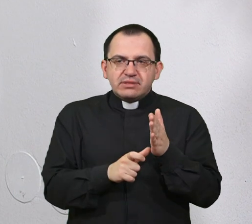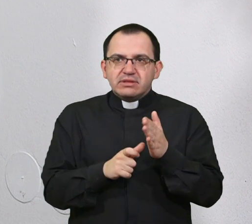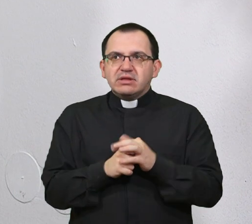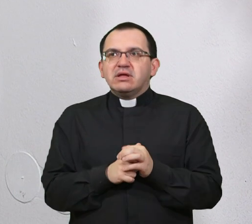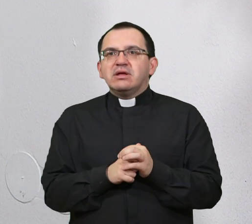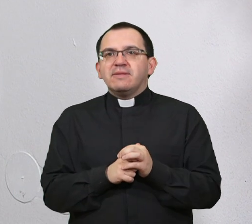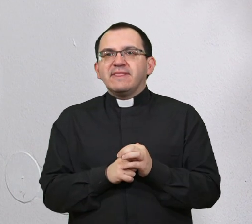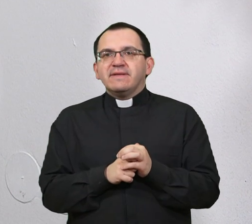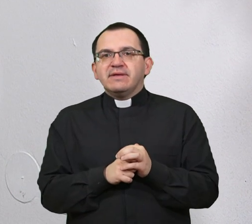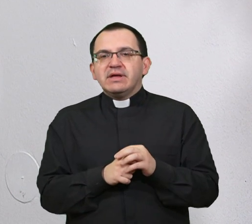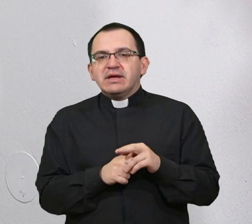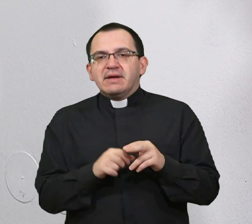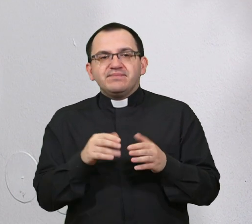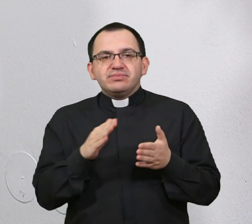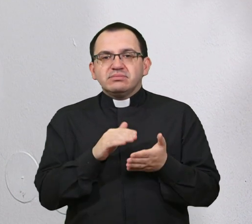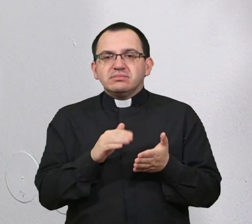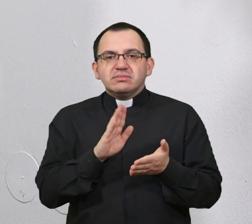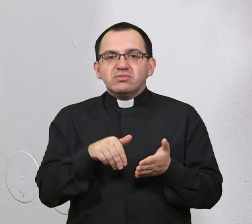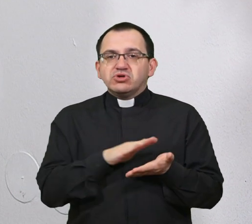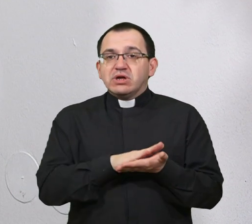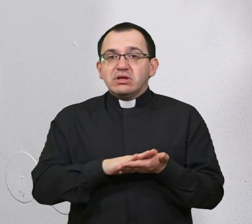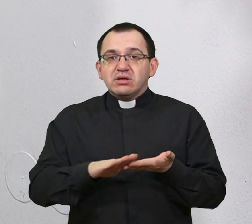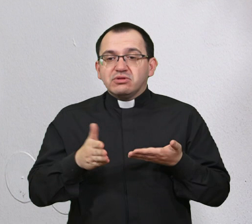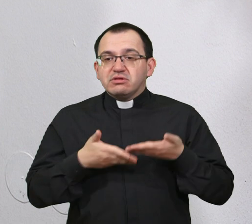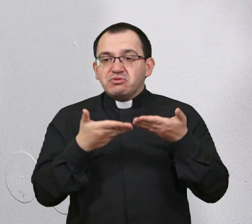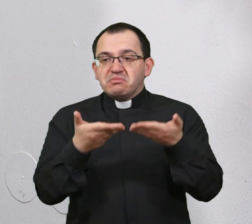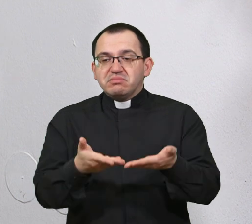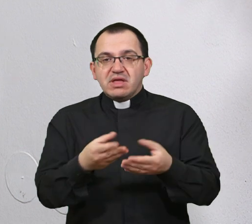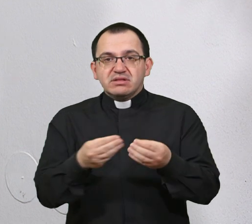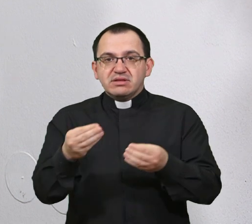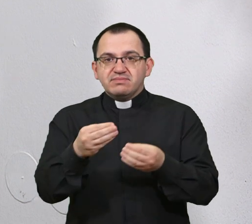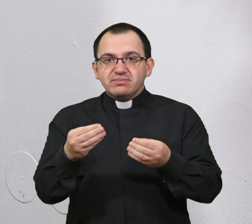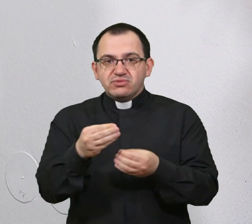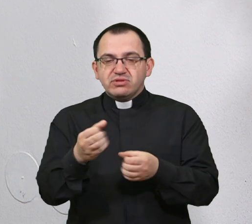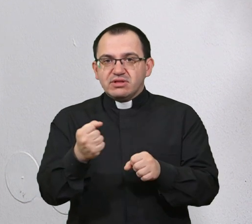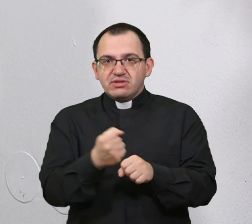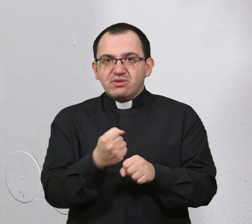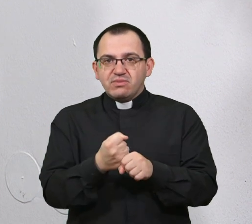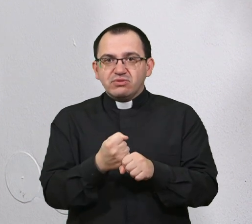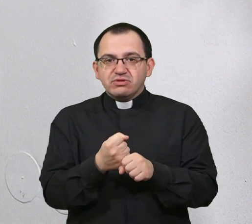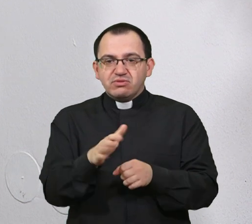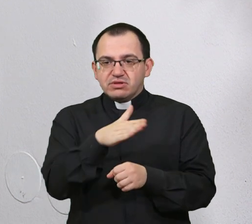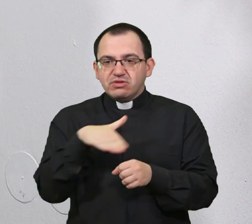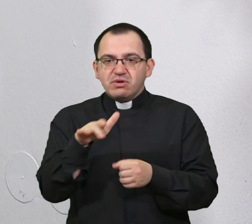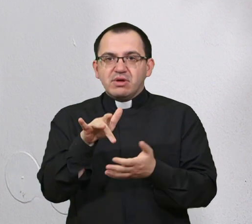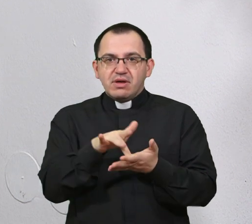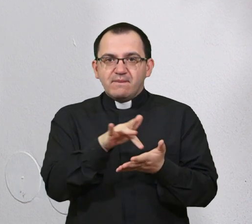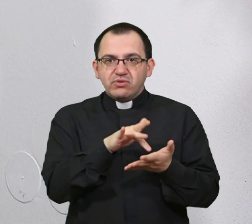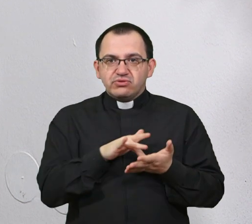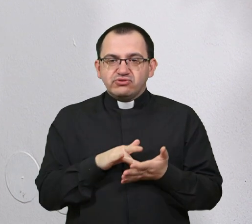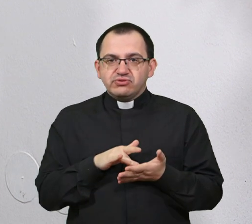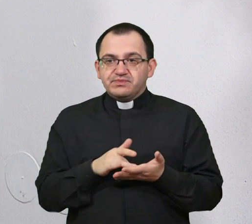povjerenstva jednostavno može dati svoj doprinos na svom području. Tako,